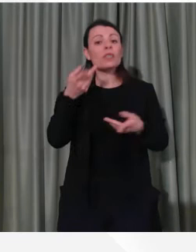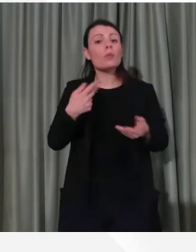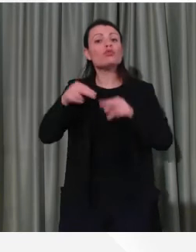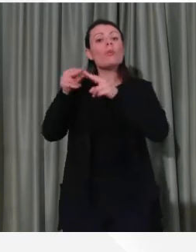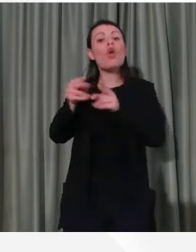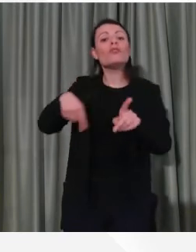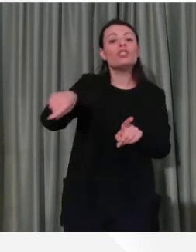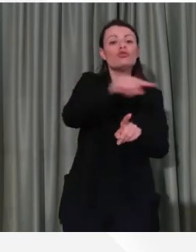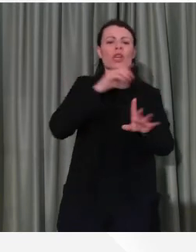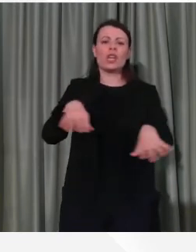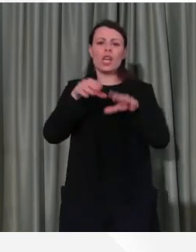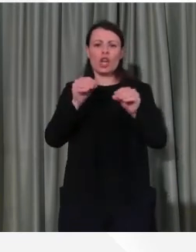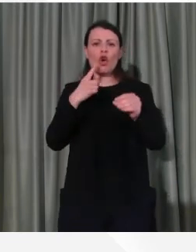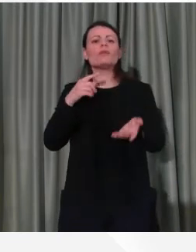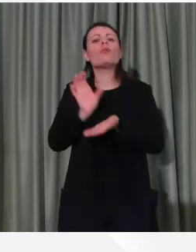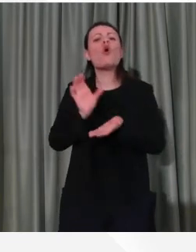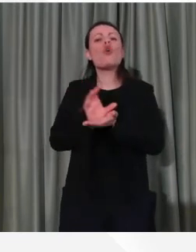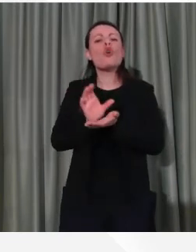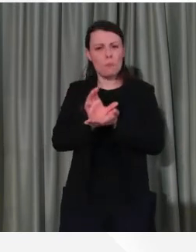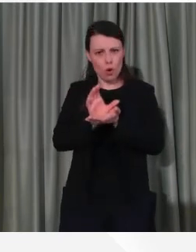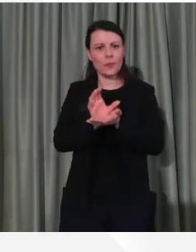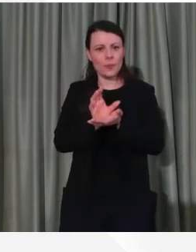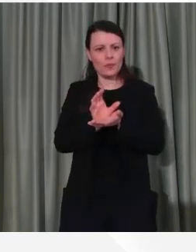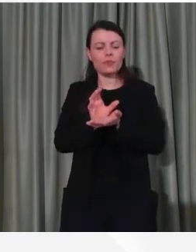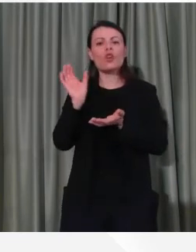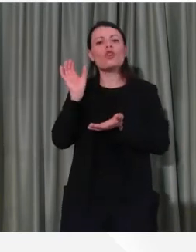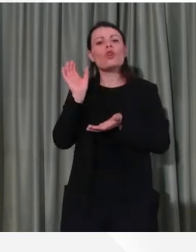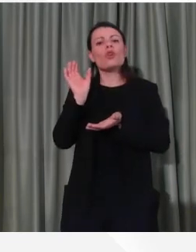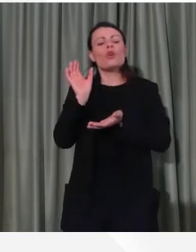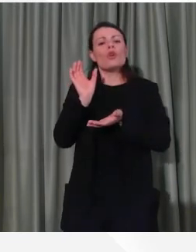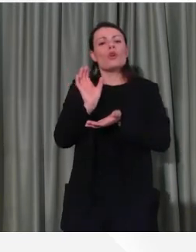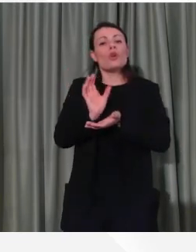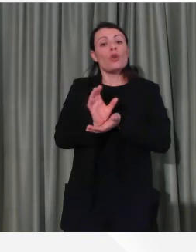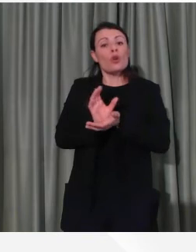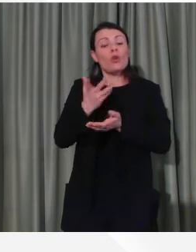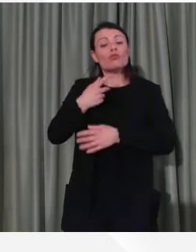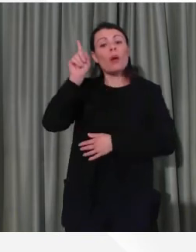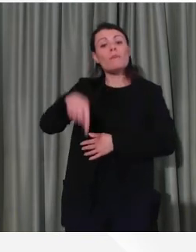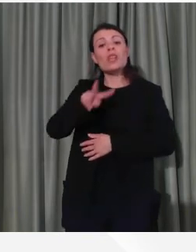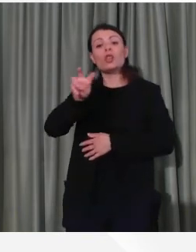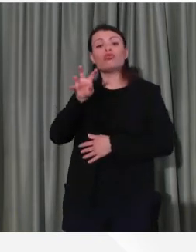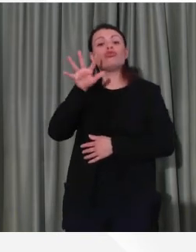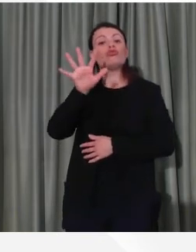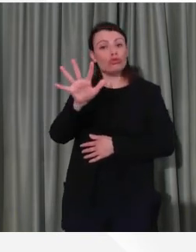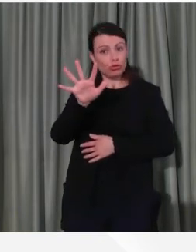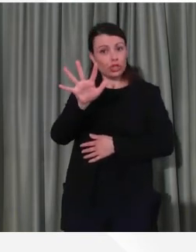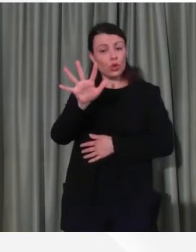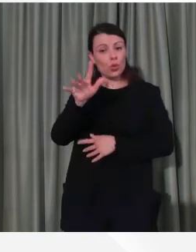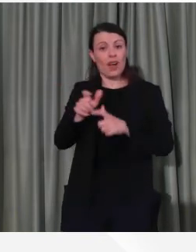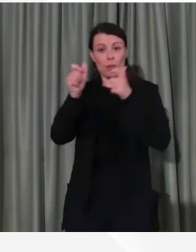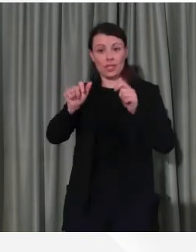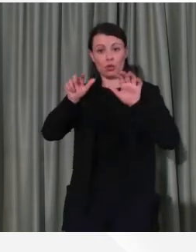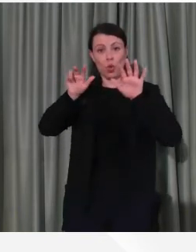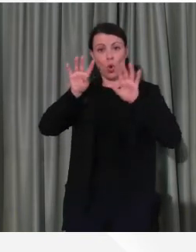cominciamo dalla provincia di Como, dove abbiamo 1.205 più 48